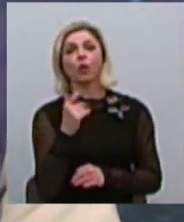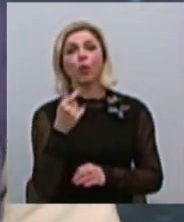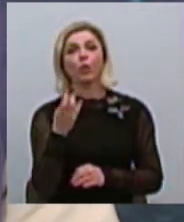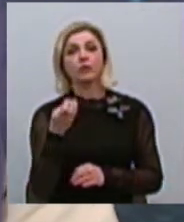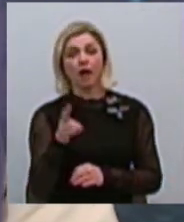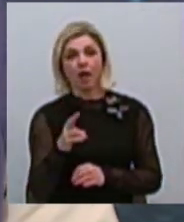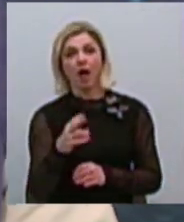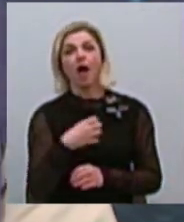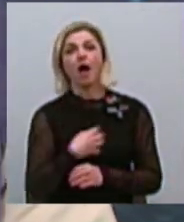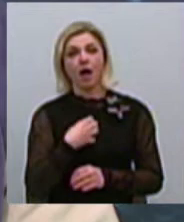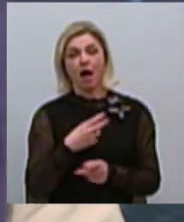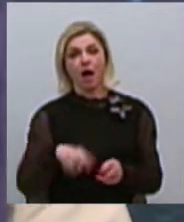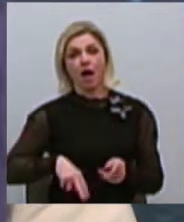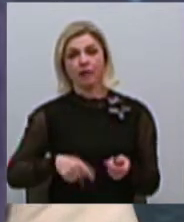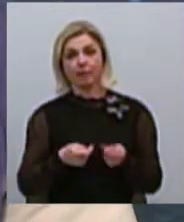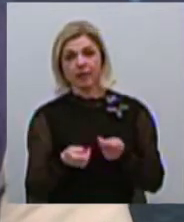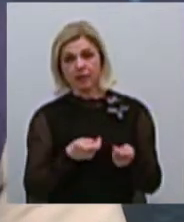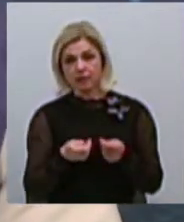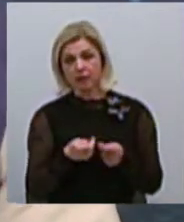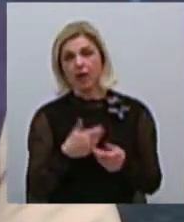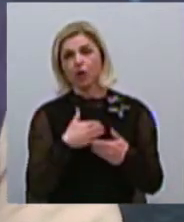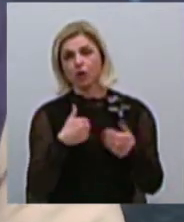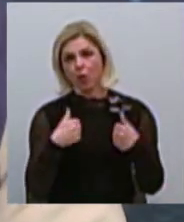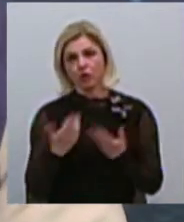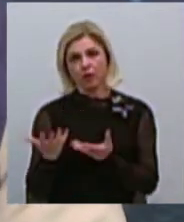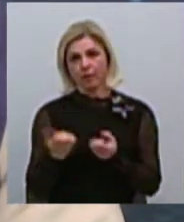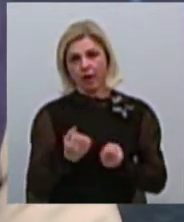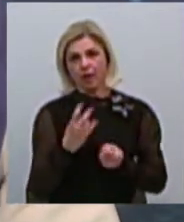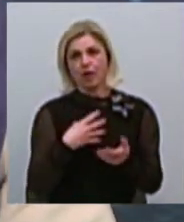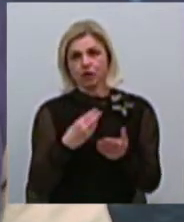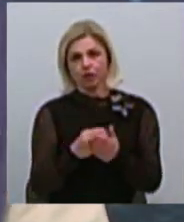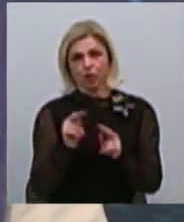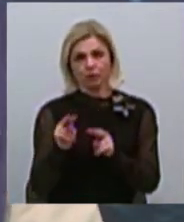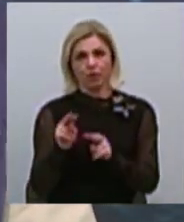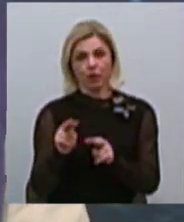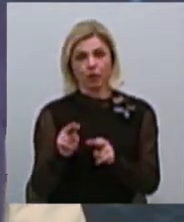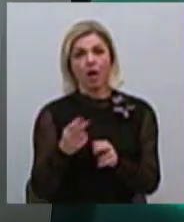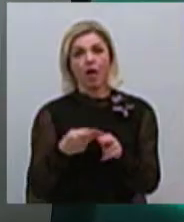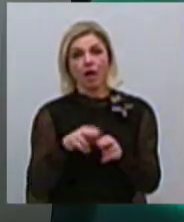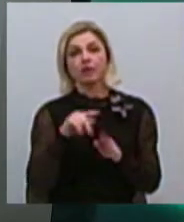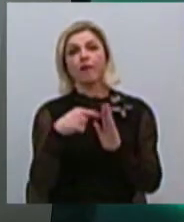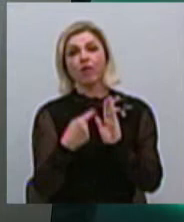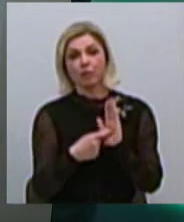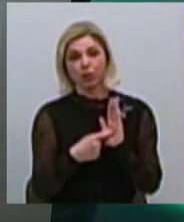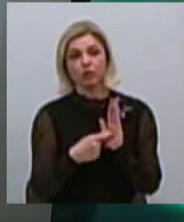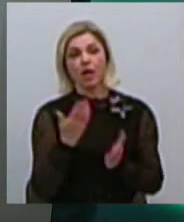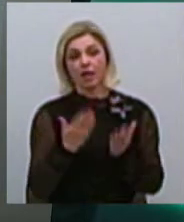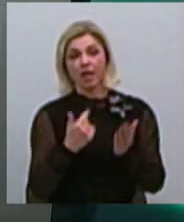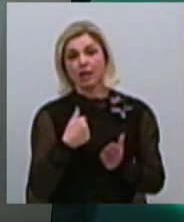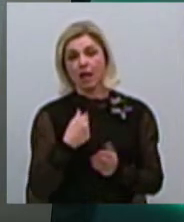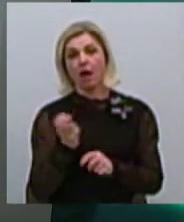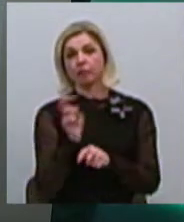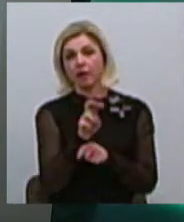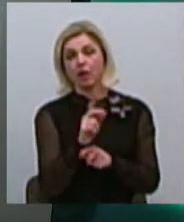розпорядником Коштів цього проєкта, не хоче брати на баланс цей об'єкт. Це той питання, який, якщо я попаду на Координаційну Раду,